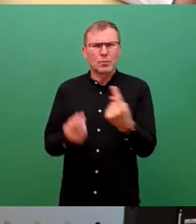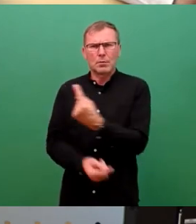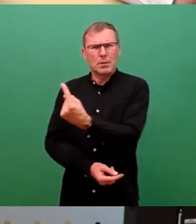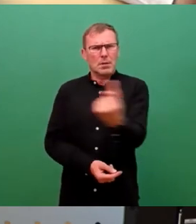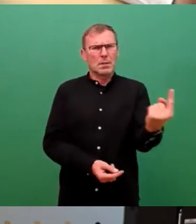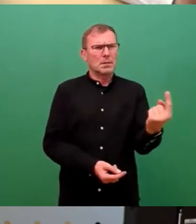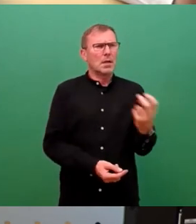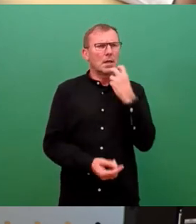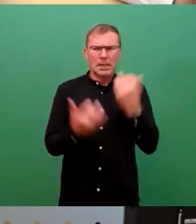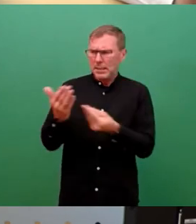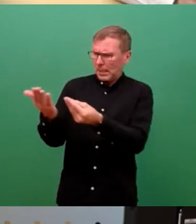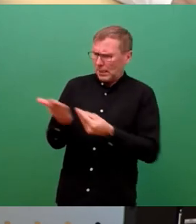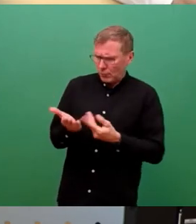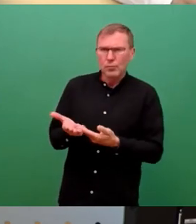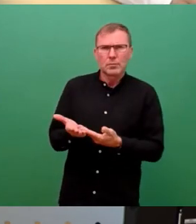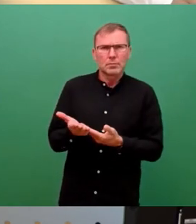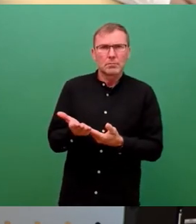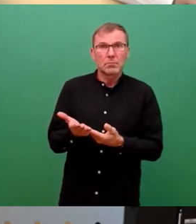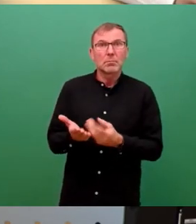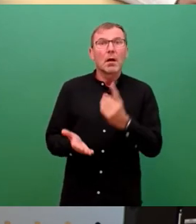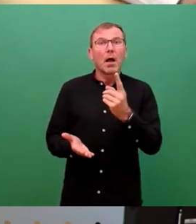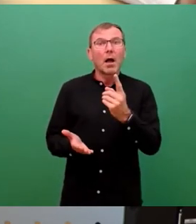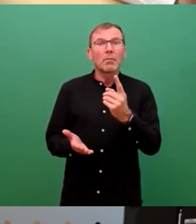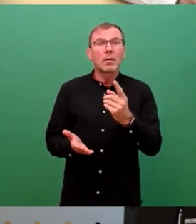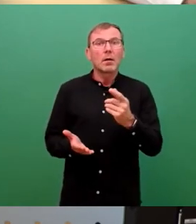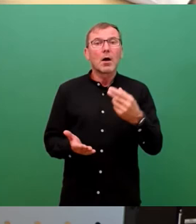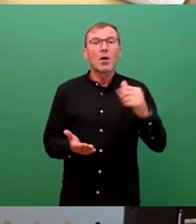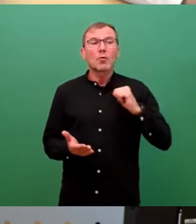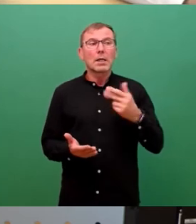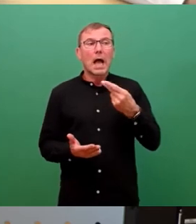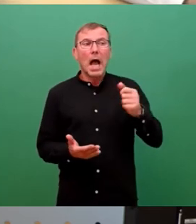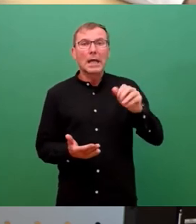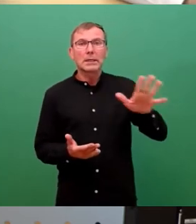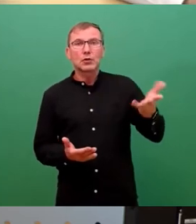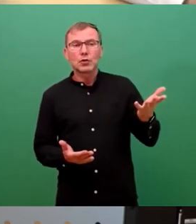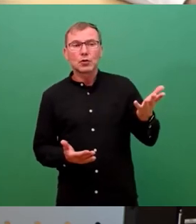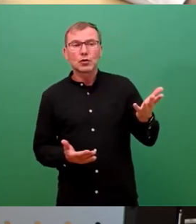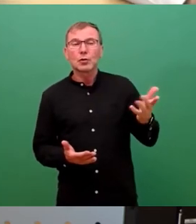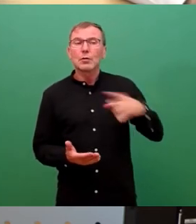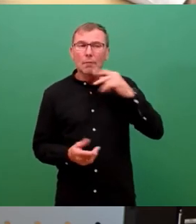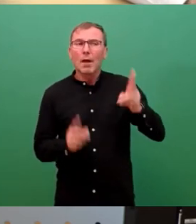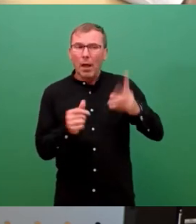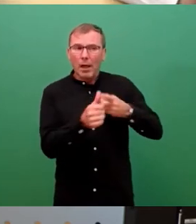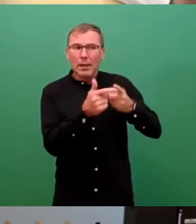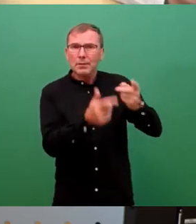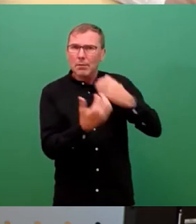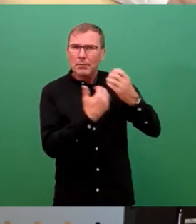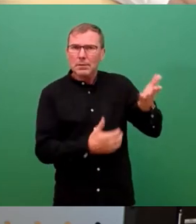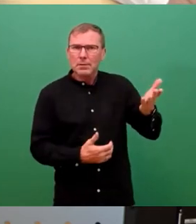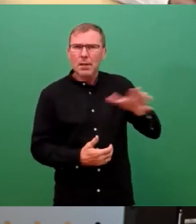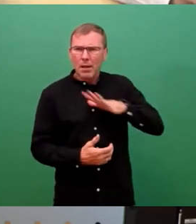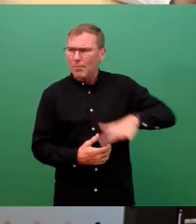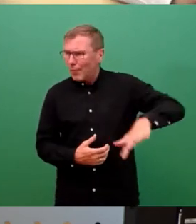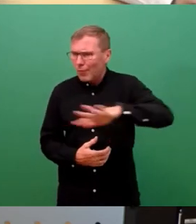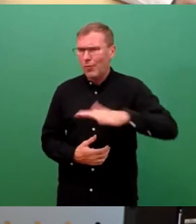Energierechnung. Aber auch in Richtung Kollegen Hannisch. Mag ja vieles richtig sein, was Sie da sagen, was die Bevölkerung und was